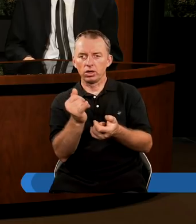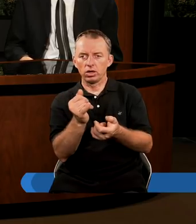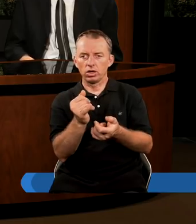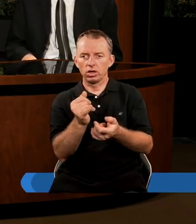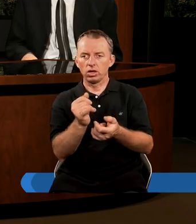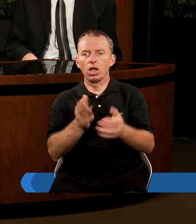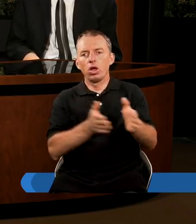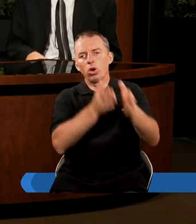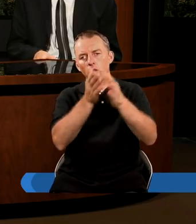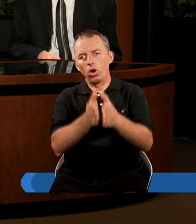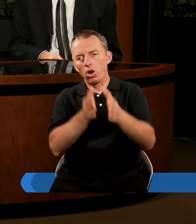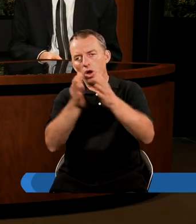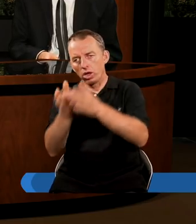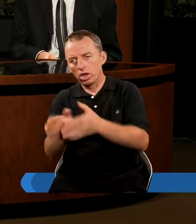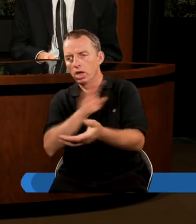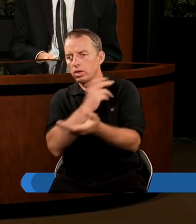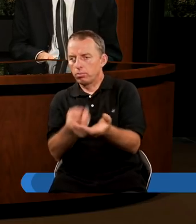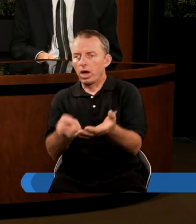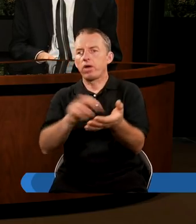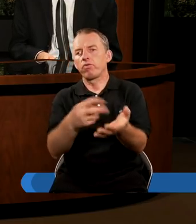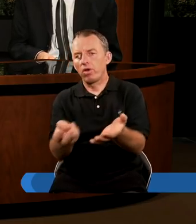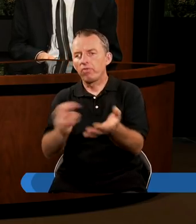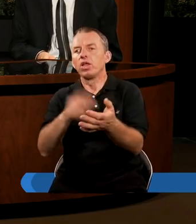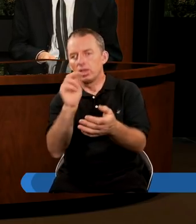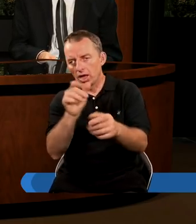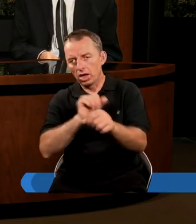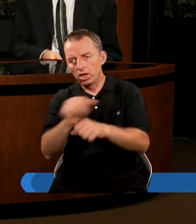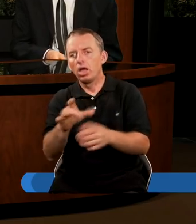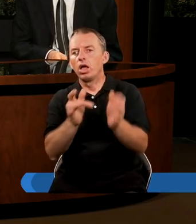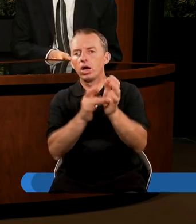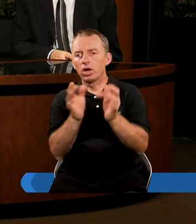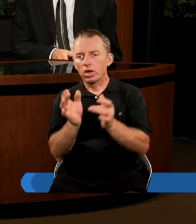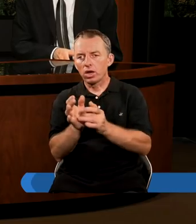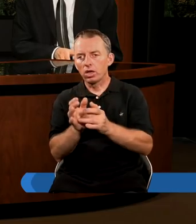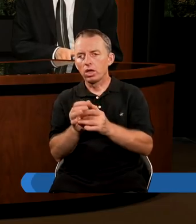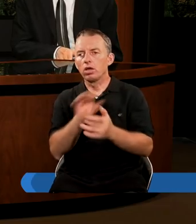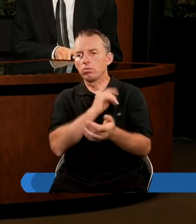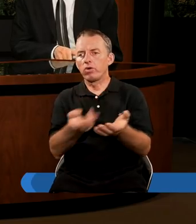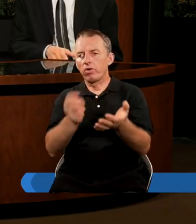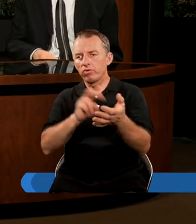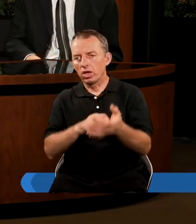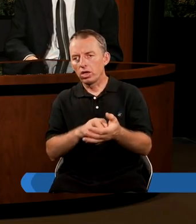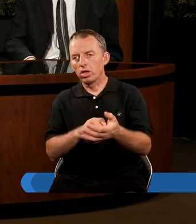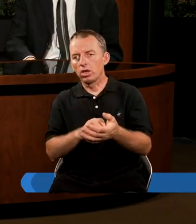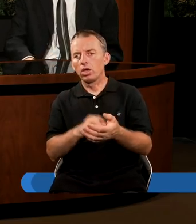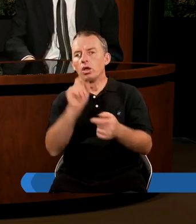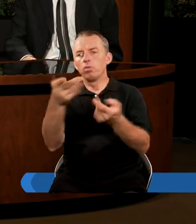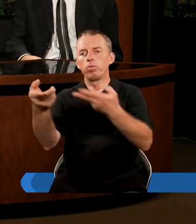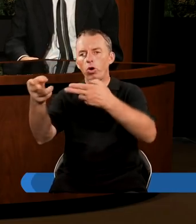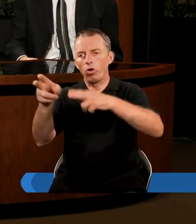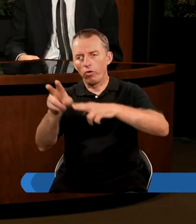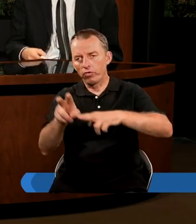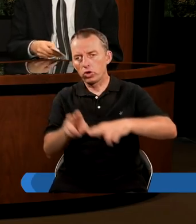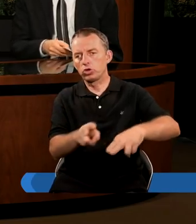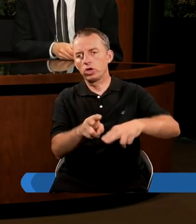czyli jest jakaś kolejność zmartwychwstawania, tak? Tak jest. Najpierw Chrystus przy swoim zmartwychwstaniu, a potem, gdy On powróci,